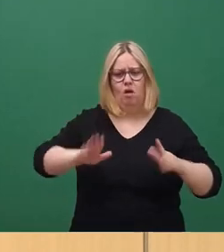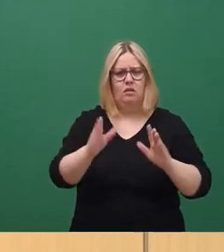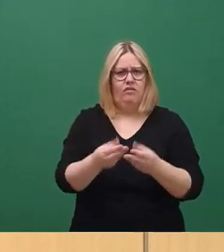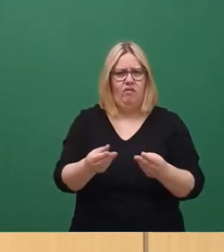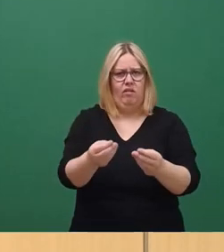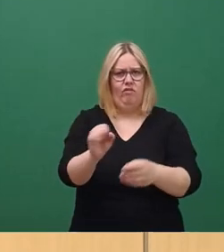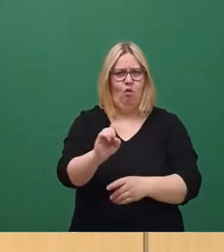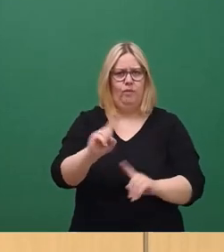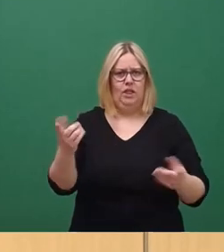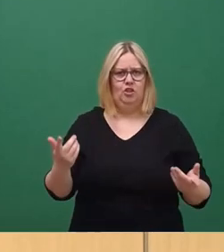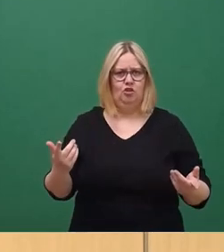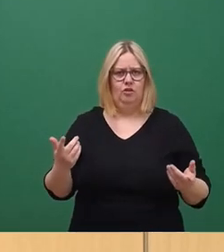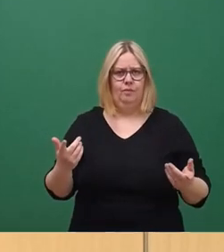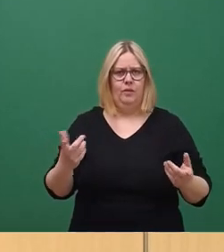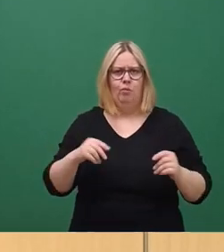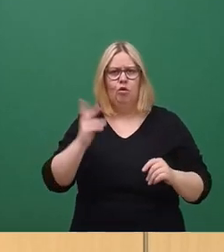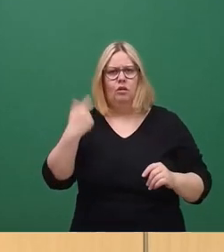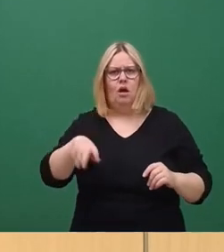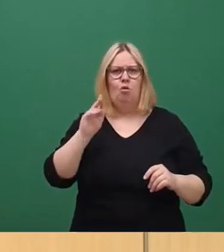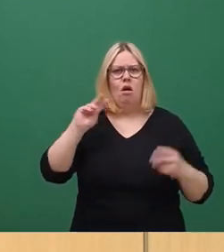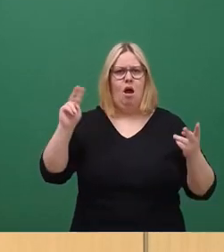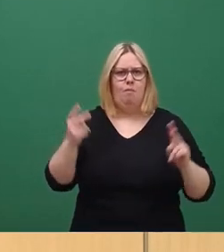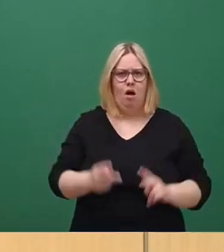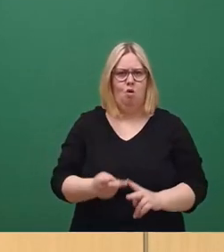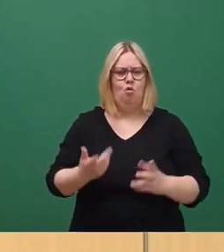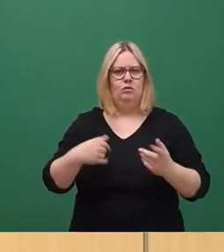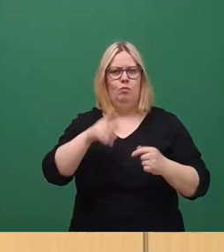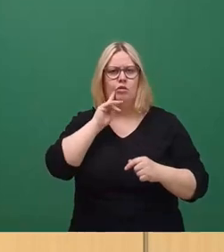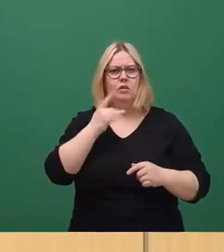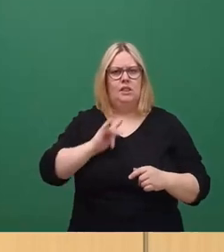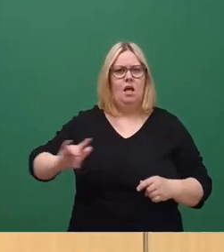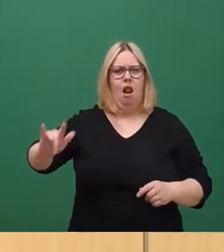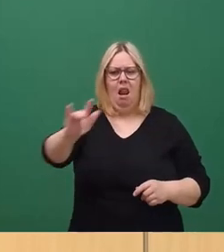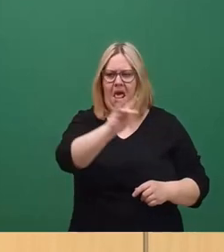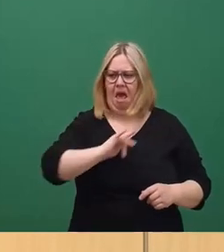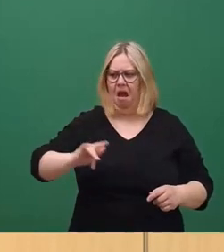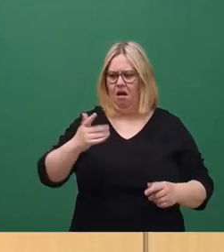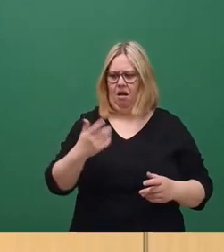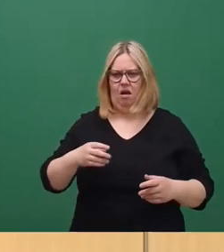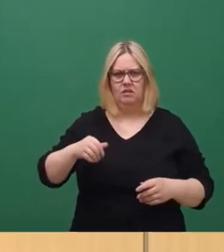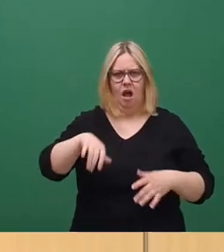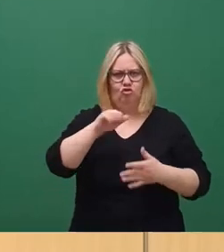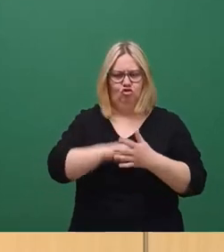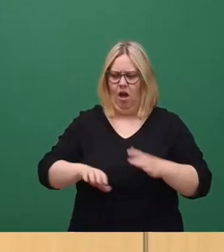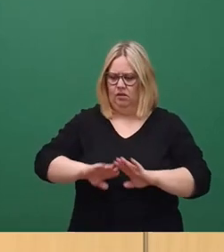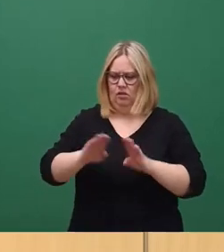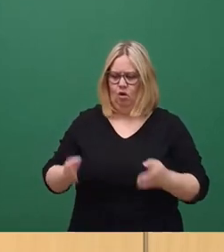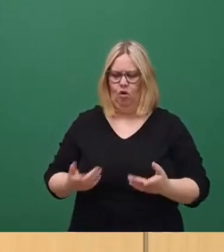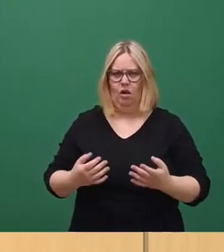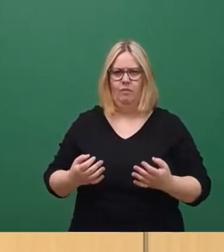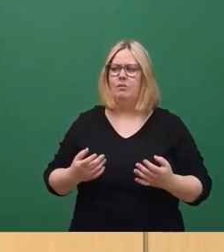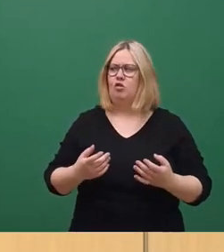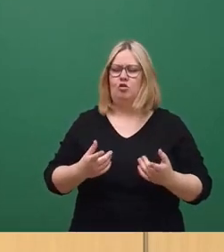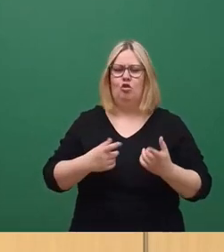Die Sandsteinputten wurden einfach abgebaut, da hast du jetzt leere Beton, also Sandsteinsockel stehen, ohne jede Nutzung.